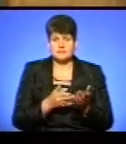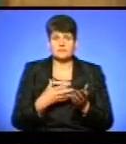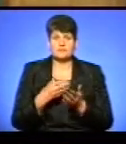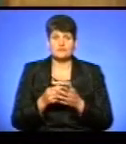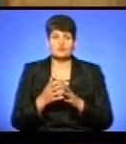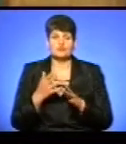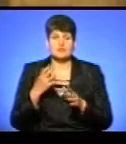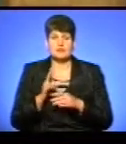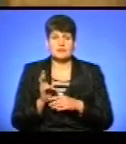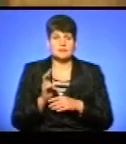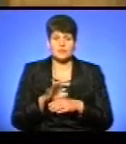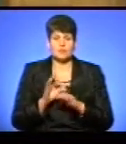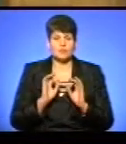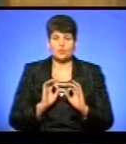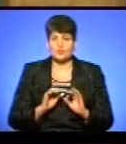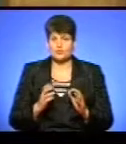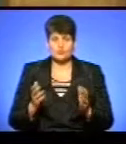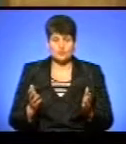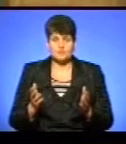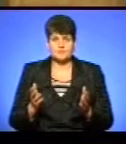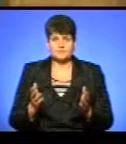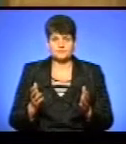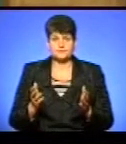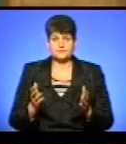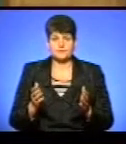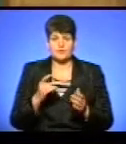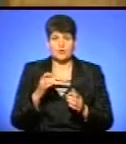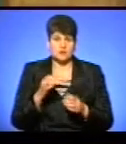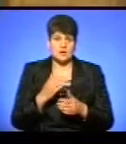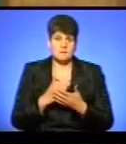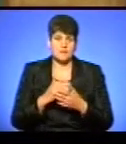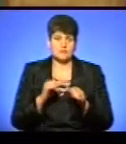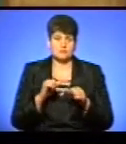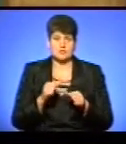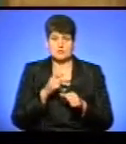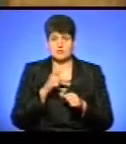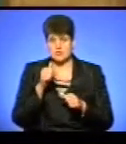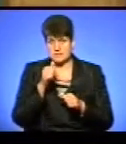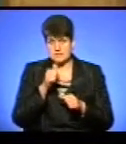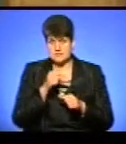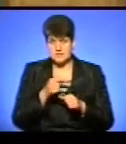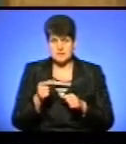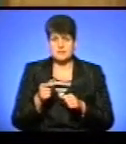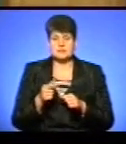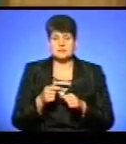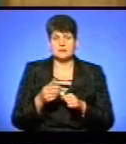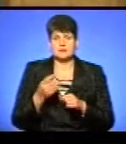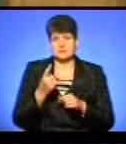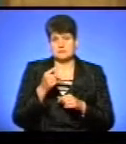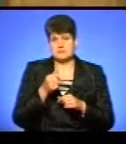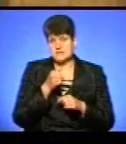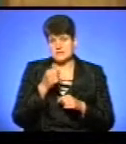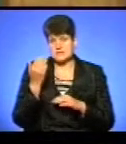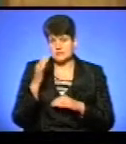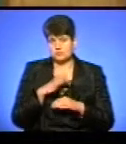чергу, не з'явилися ні в прокуратуру, хоча мали можливість напротезі місяця, бо місцеві на тому було судове засідання і